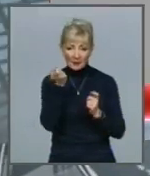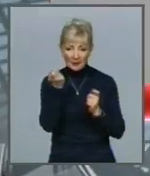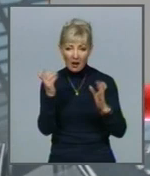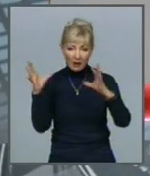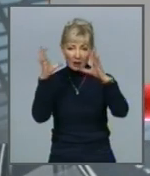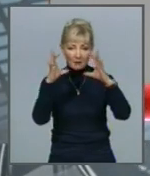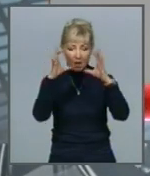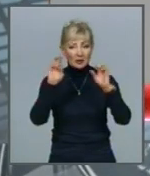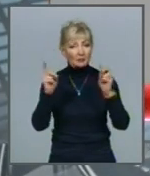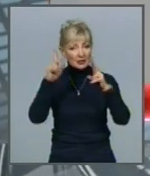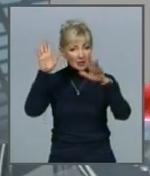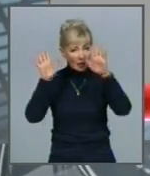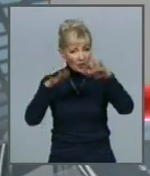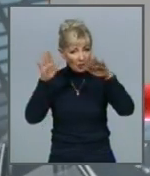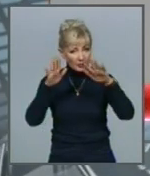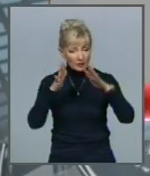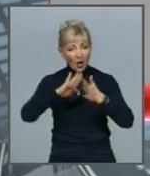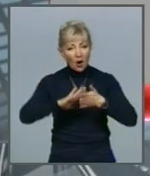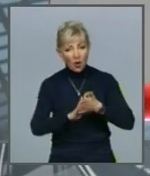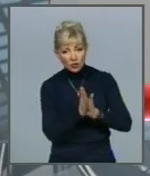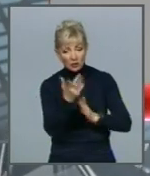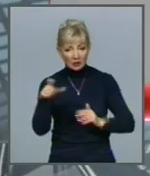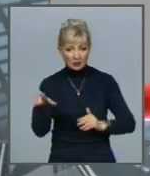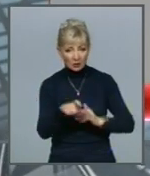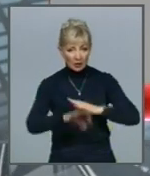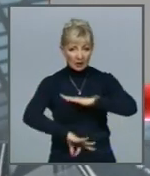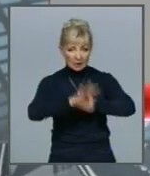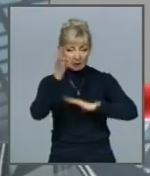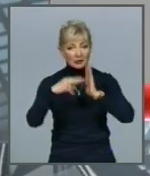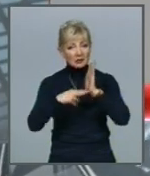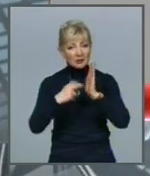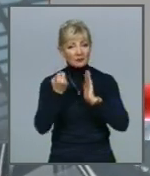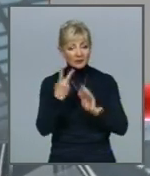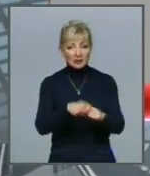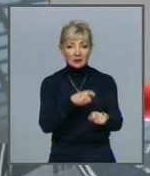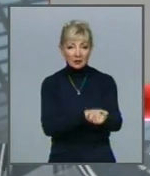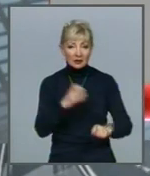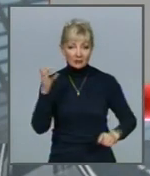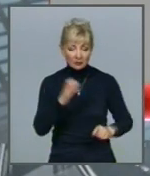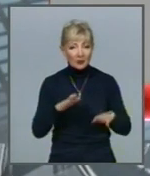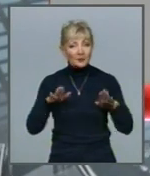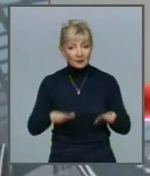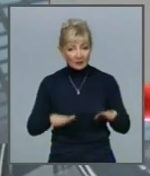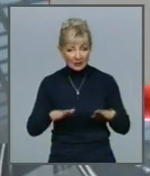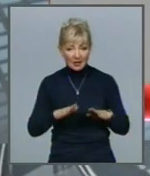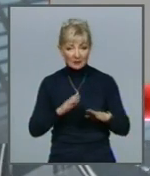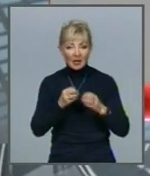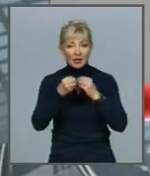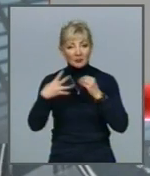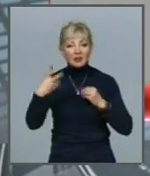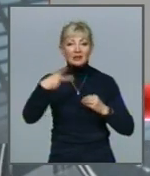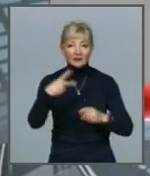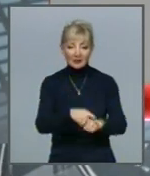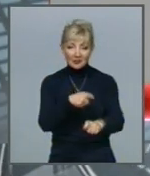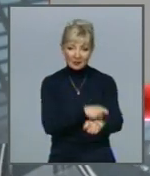опадів На дорогах місцями ожеледиться Вітер східний 7-12 метрів за секунду Місцями пориви 15-20